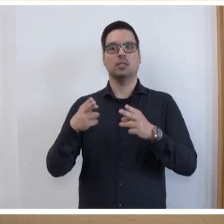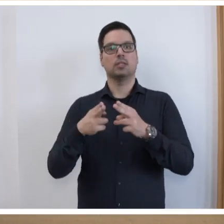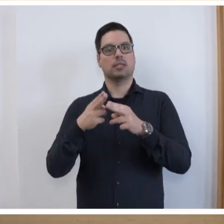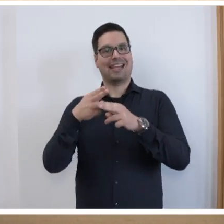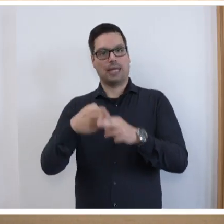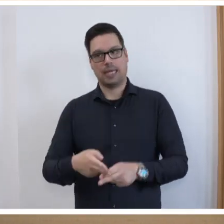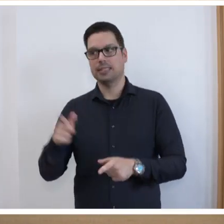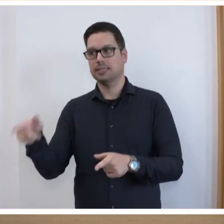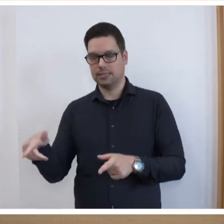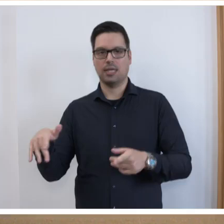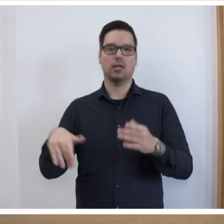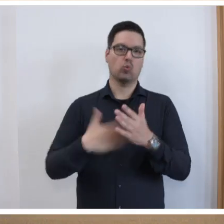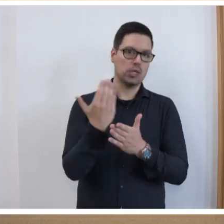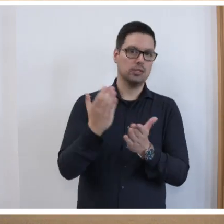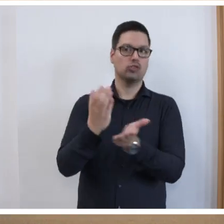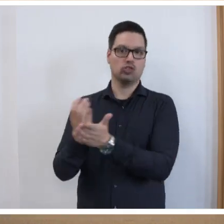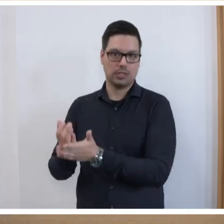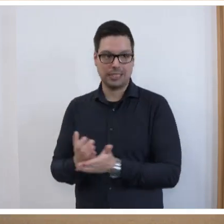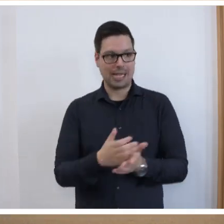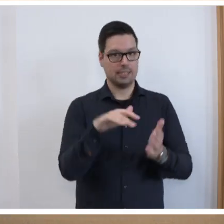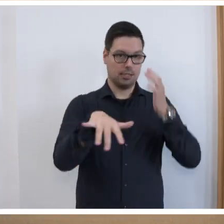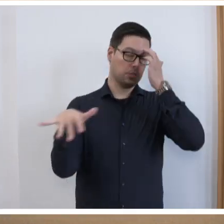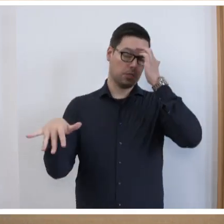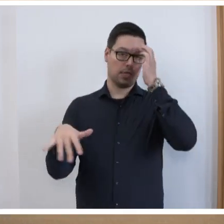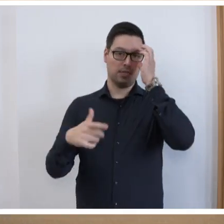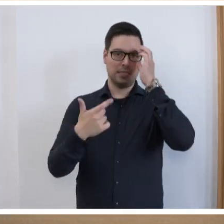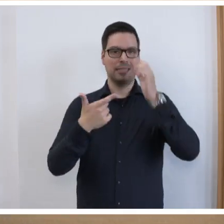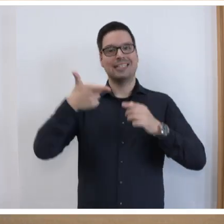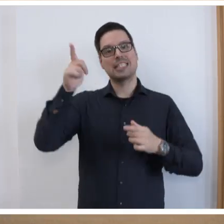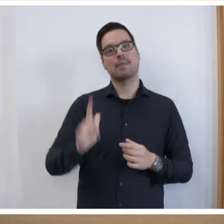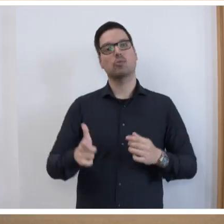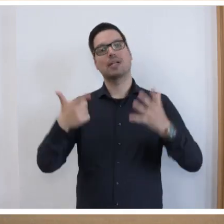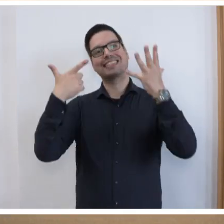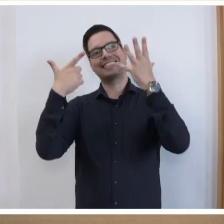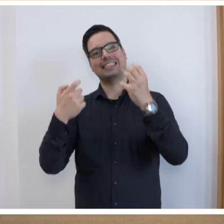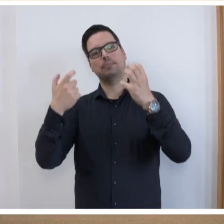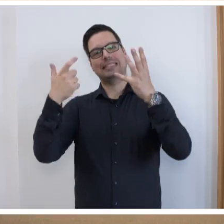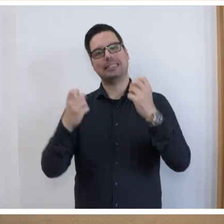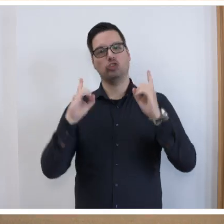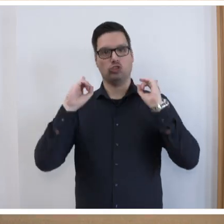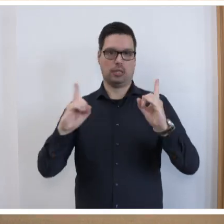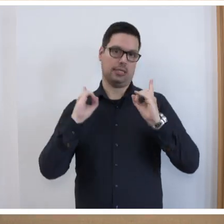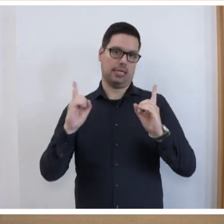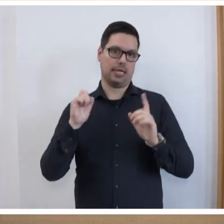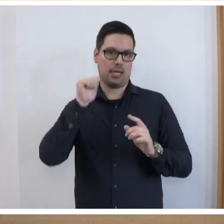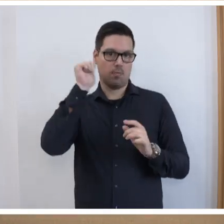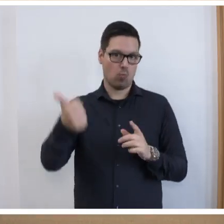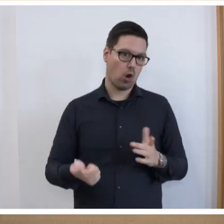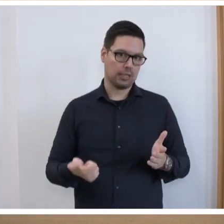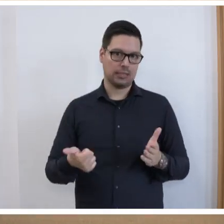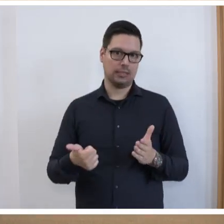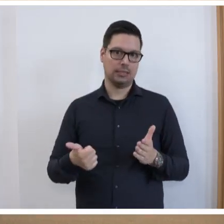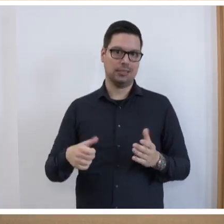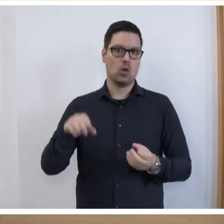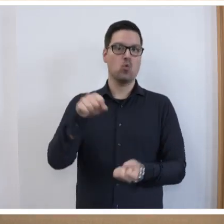Ausschöpfen von Stellenpotenzialen reden wir hier über 270 Lehrerinnen und Lehrer, die am morgigen Tag ihre